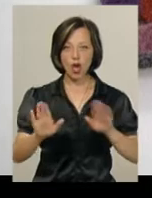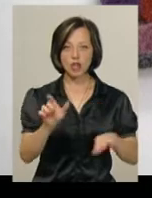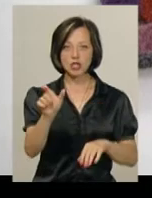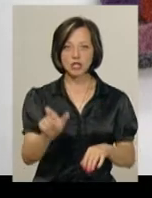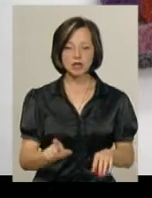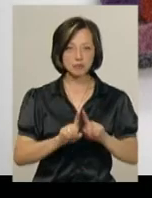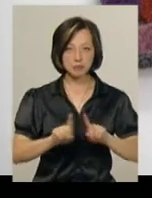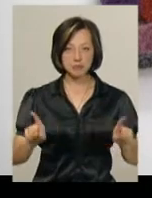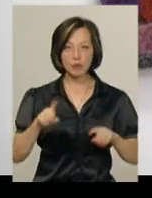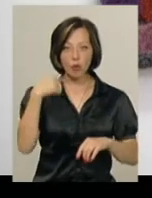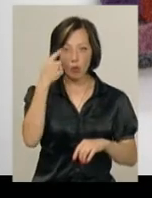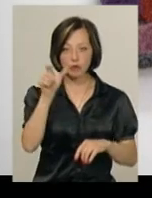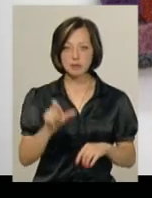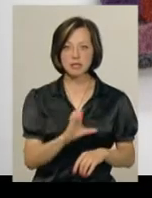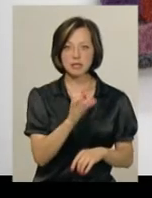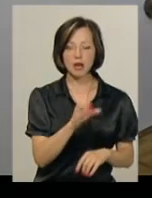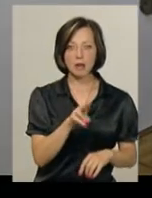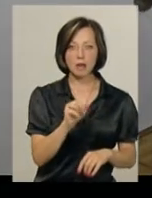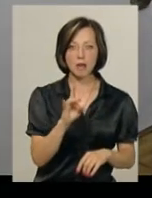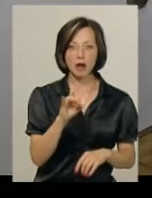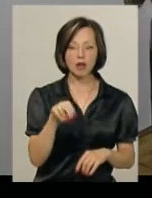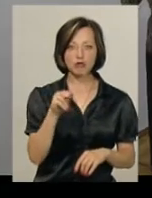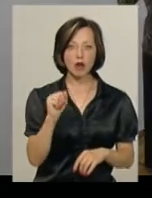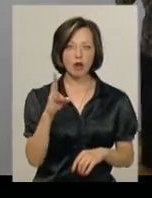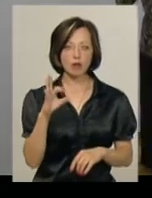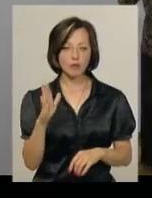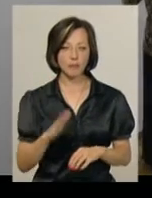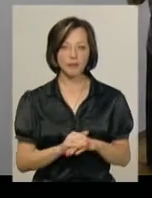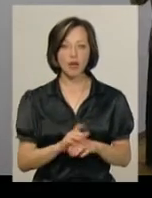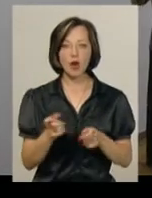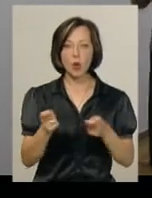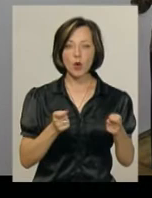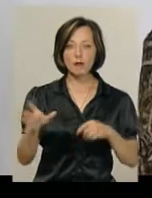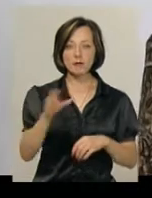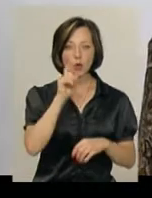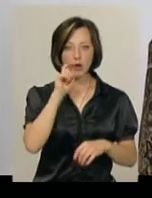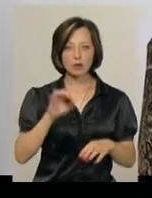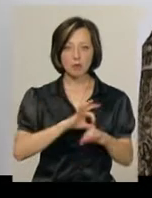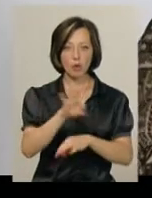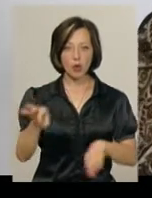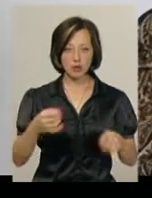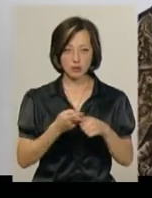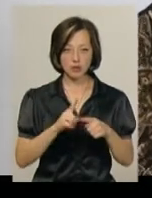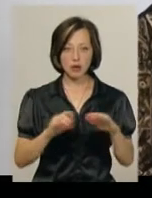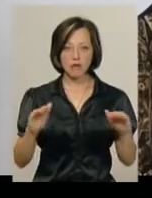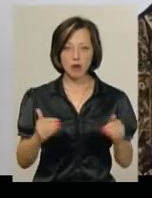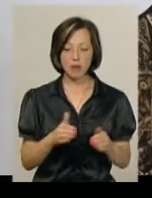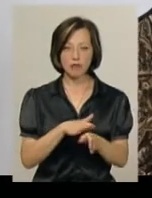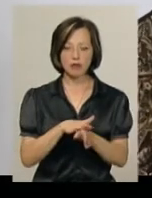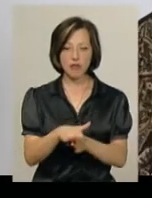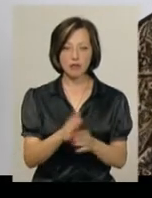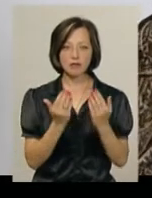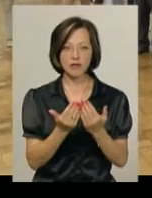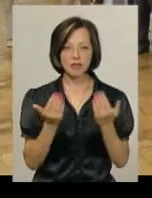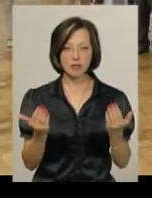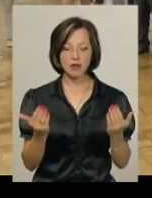неперсічну особистістю Сергія Параджанова. Олена Оганесян – кураторка всеукраїнського проєкту «Параджанов арт», у рамках якого відбувається